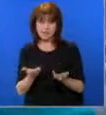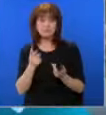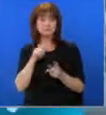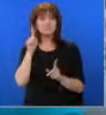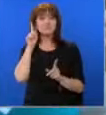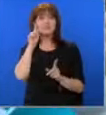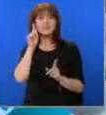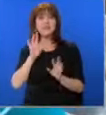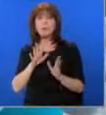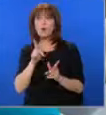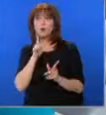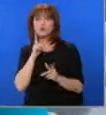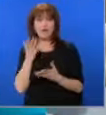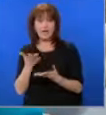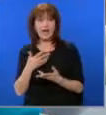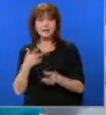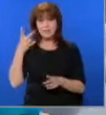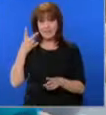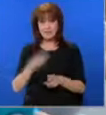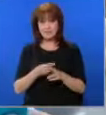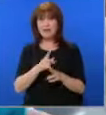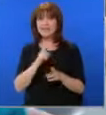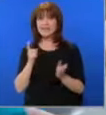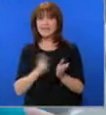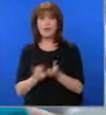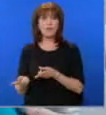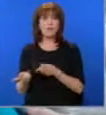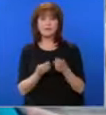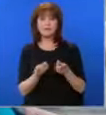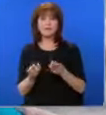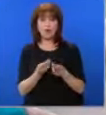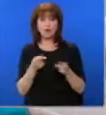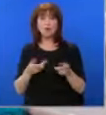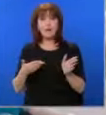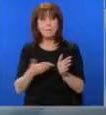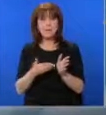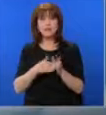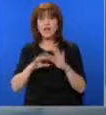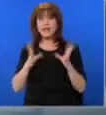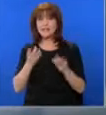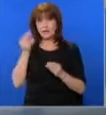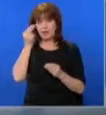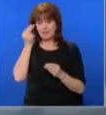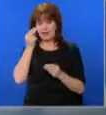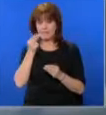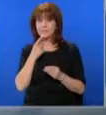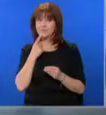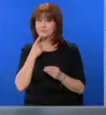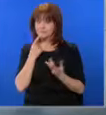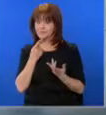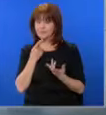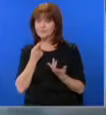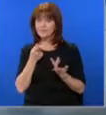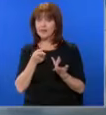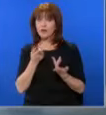знам дори кой е. Аз искам да спра контрабандата, която в момента пречи на цялата ни държава. Според Банкова, за такцията